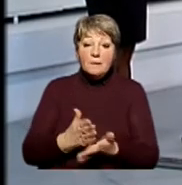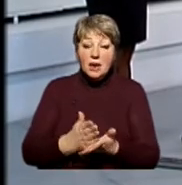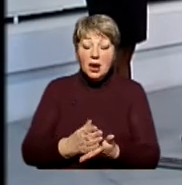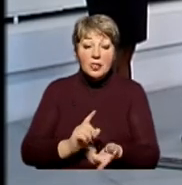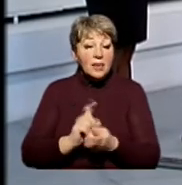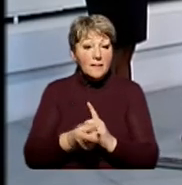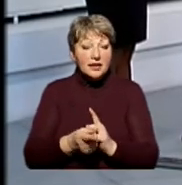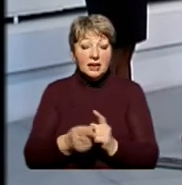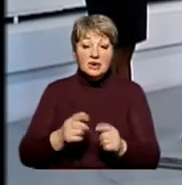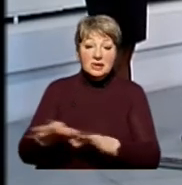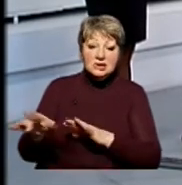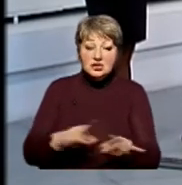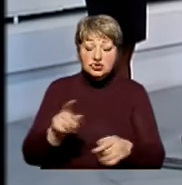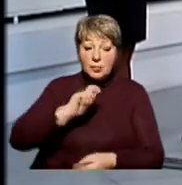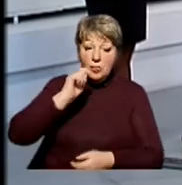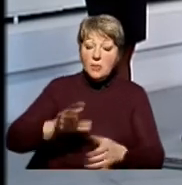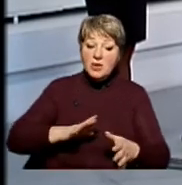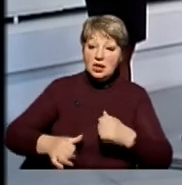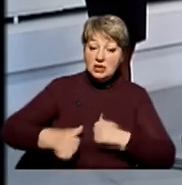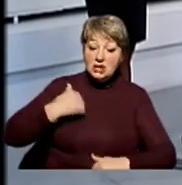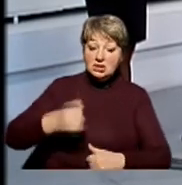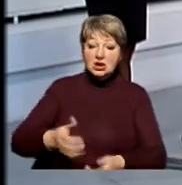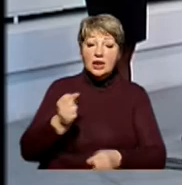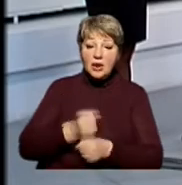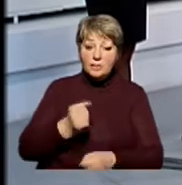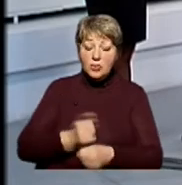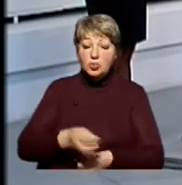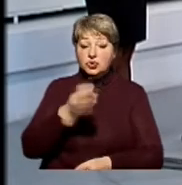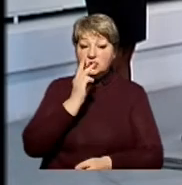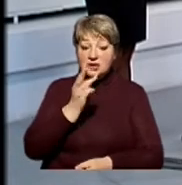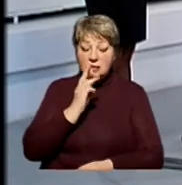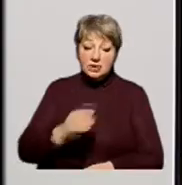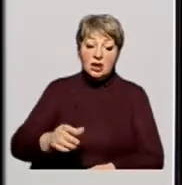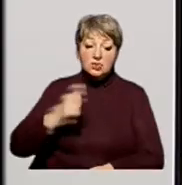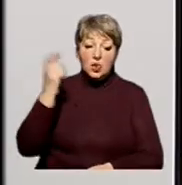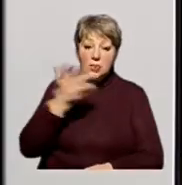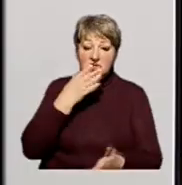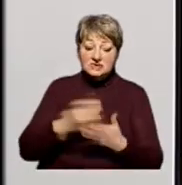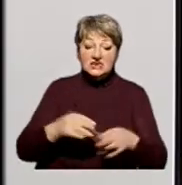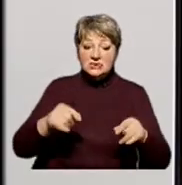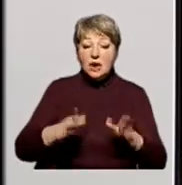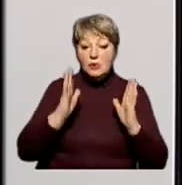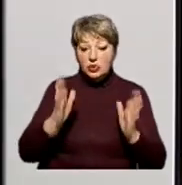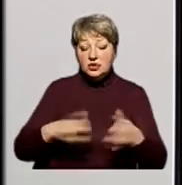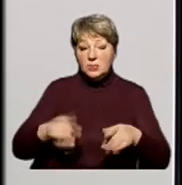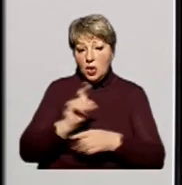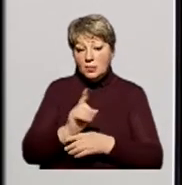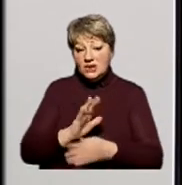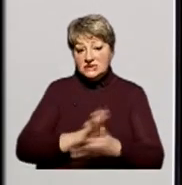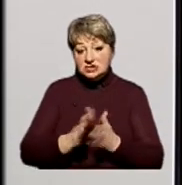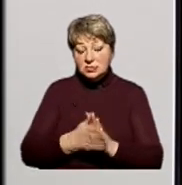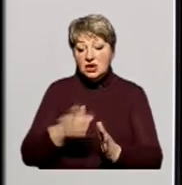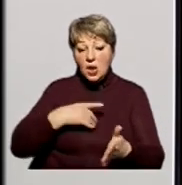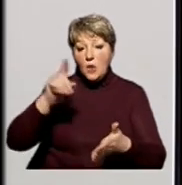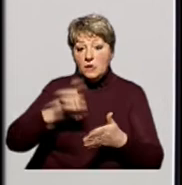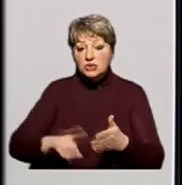А навпаки, рухатися до того, щоб українець мав гідну роботу, гідну зарплату, щоб він був господарем своєї землі. От тоді у нас буде нормальна ситуація. Я впевнений, що